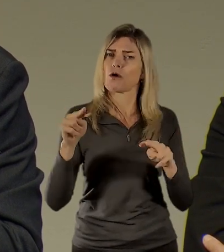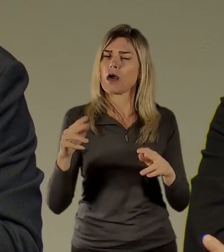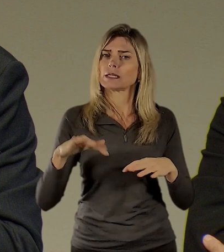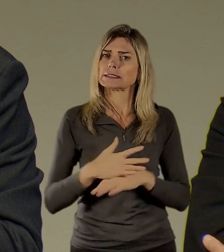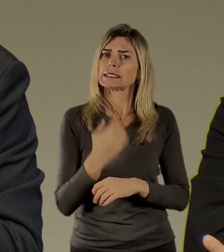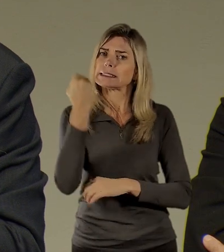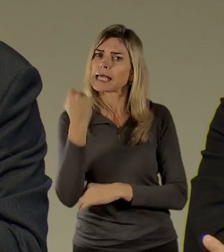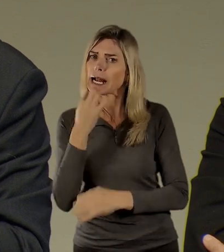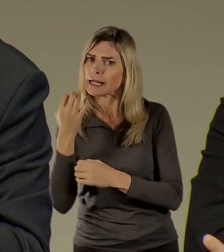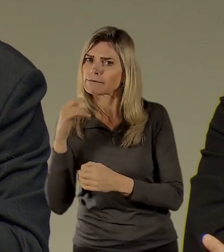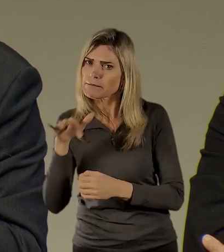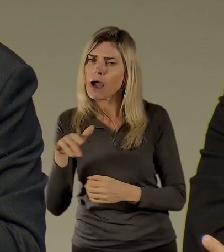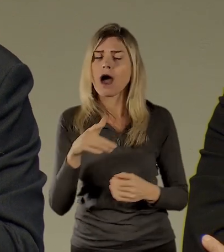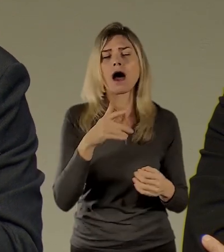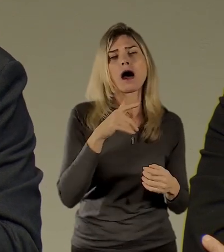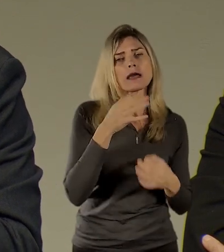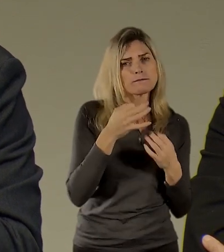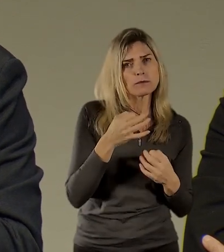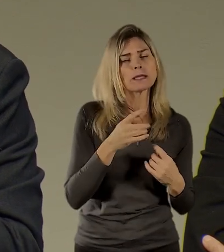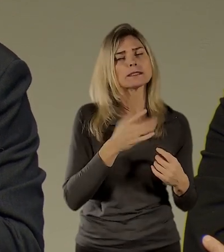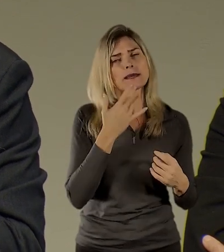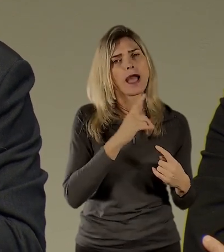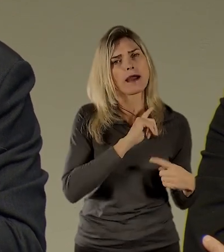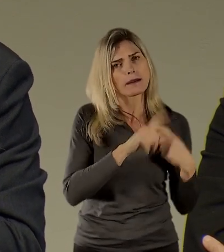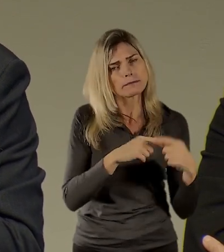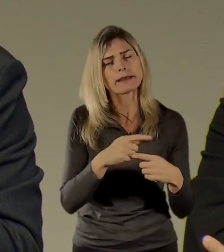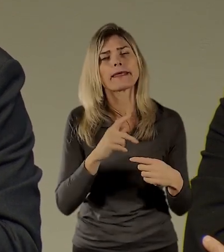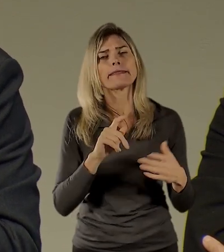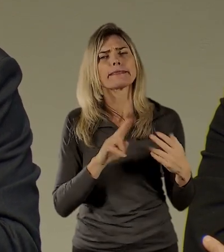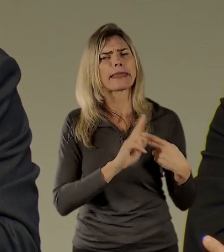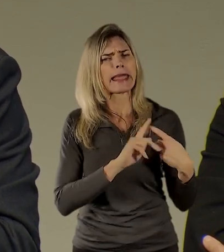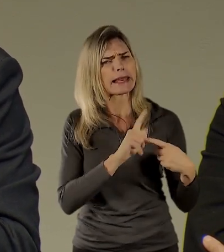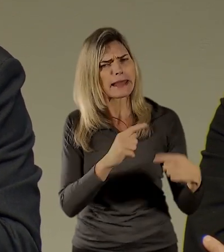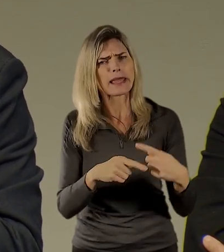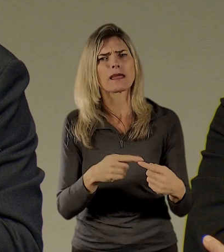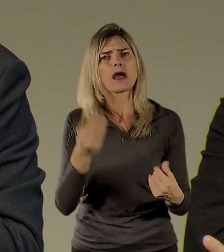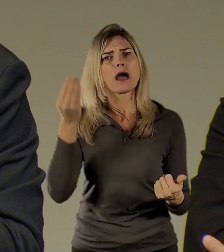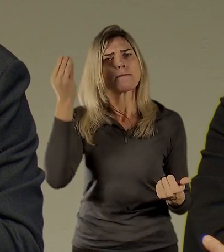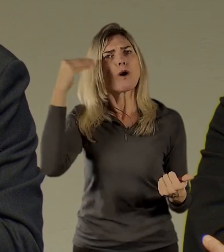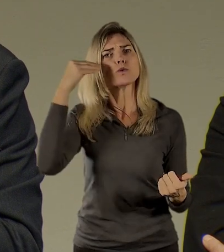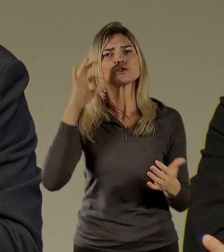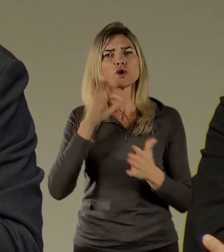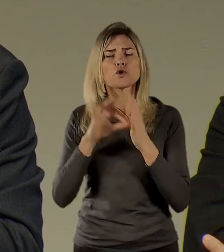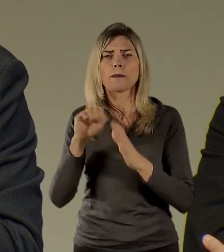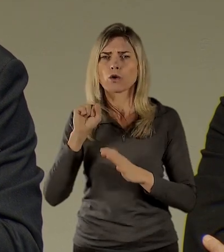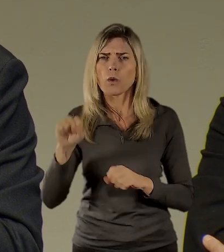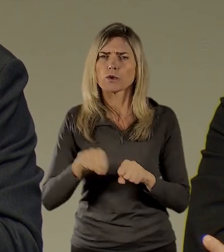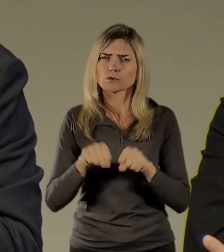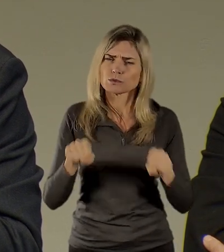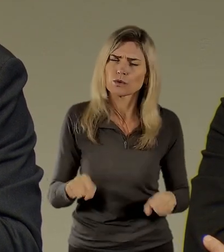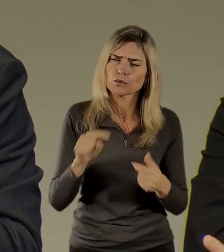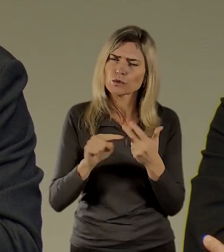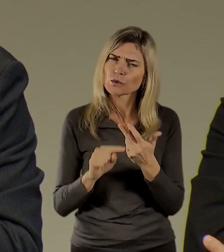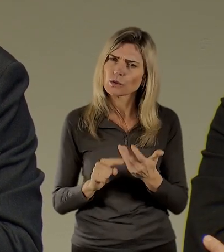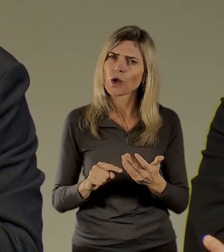rámce, continuity, discontinuity, dějin, symboly, prostě poučení o totalitarismu a potom ty